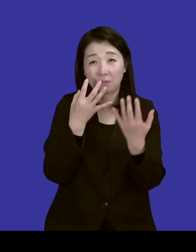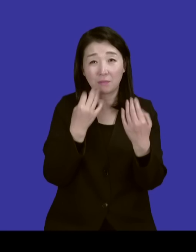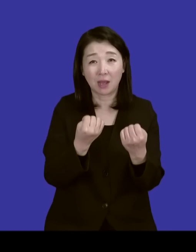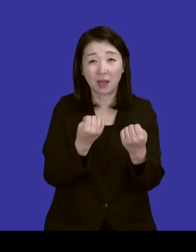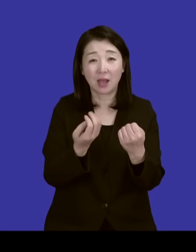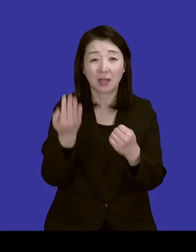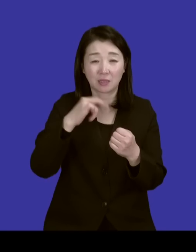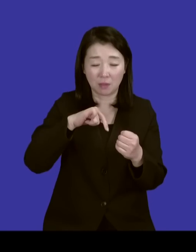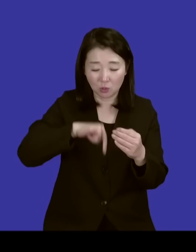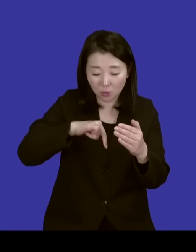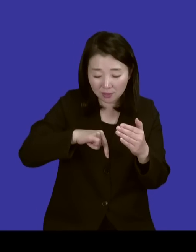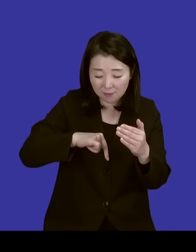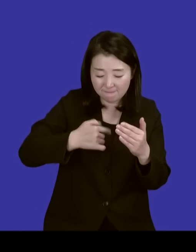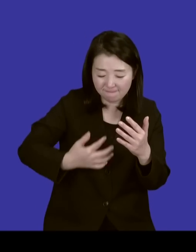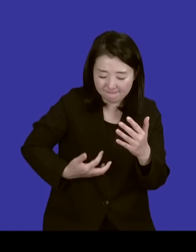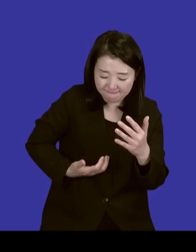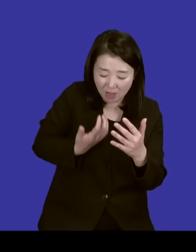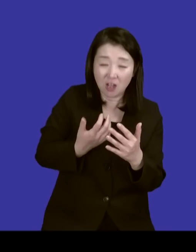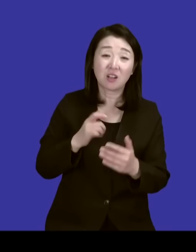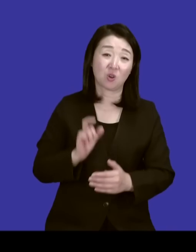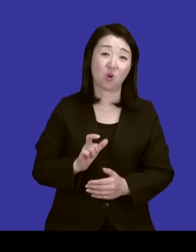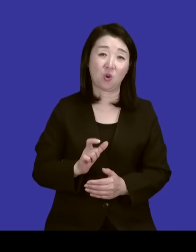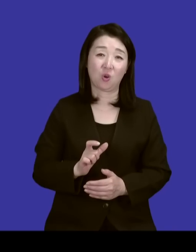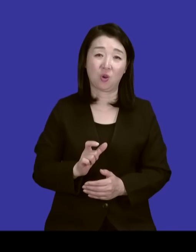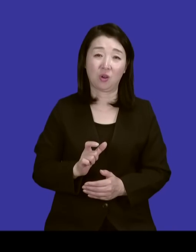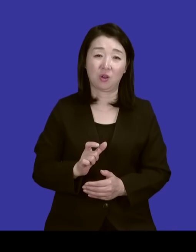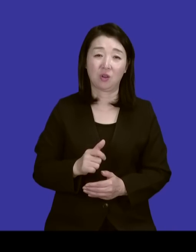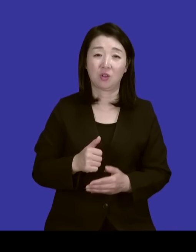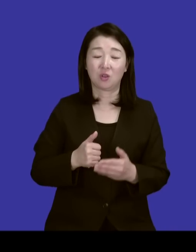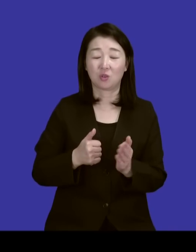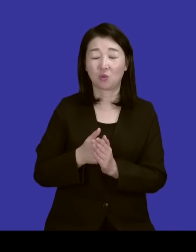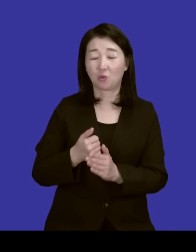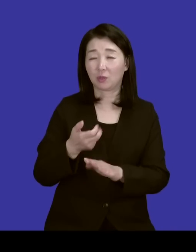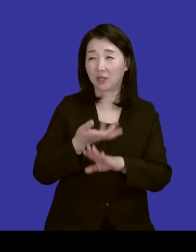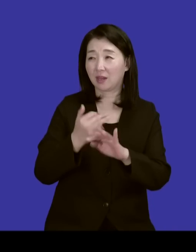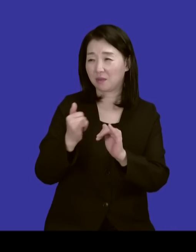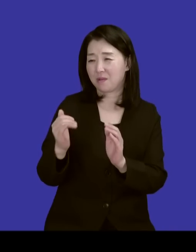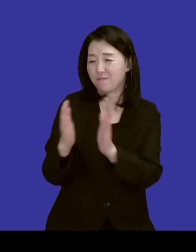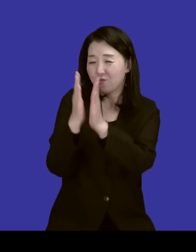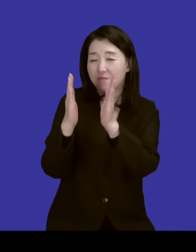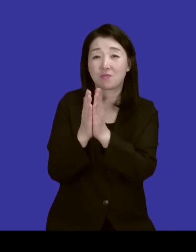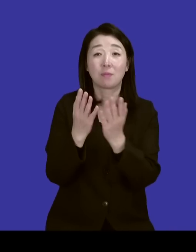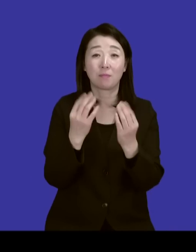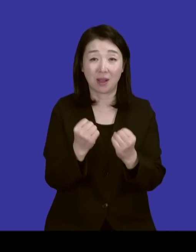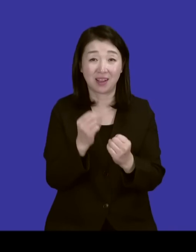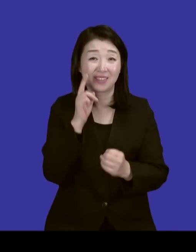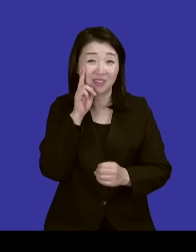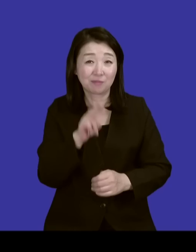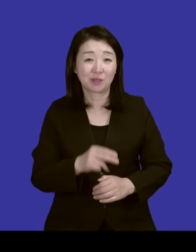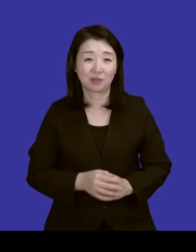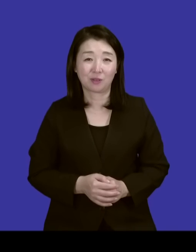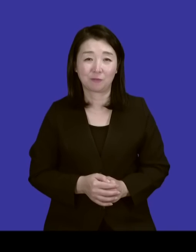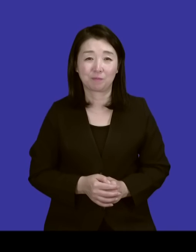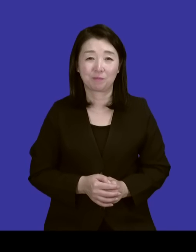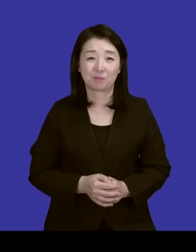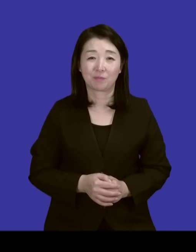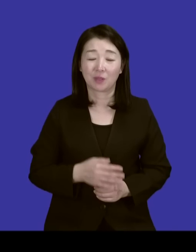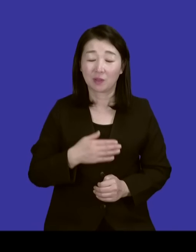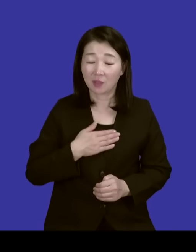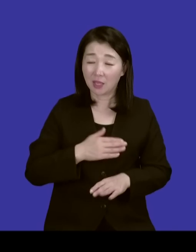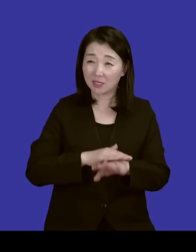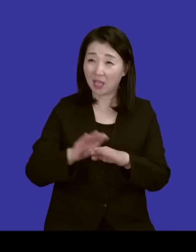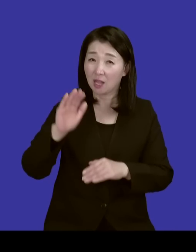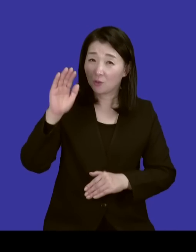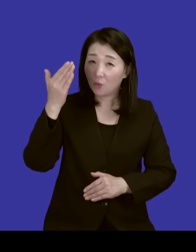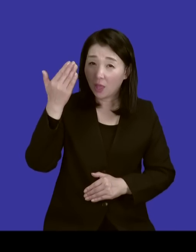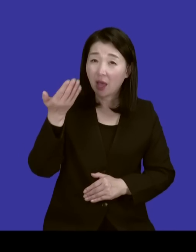속에서 끓는 에너지가 강했기 때문에 남아가 자주 부딪히기도 하고 그래서 제가 이제 더 잘될 수 있는 것도